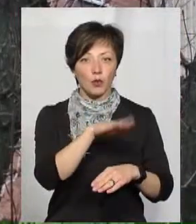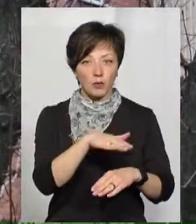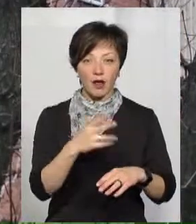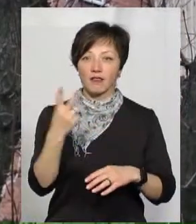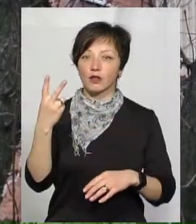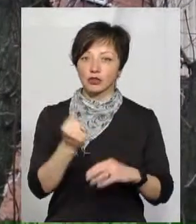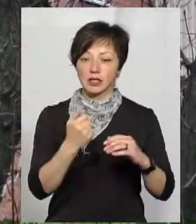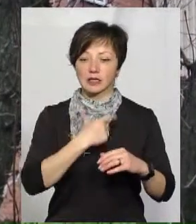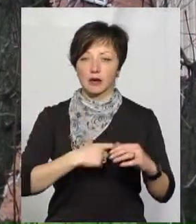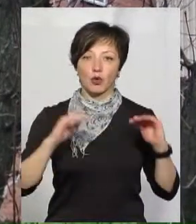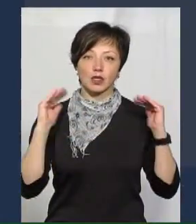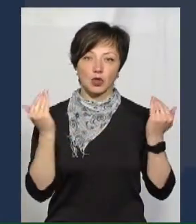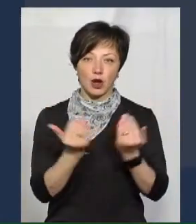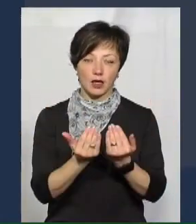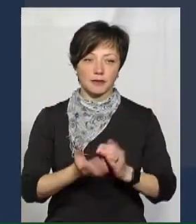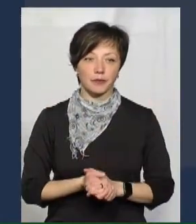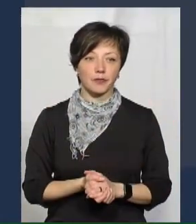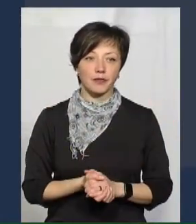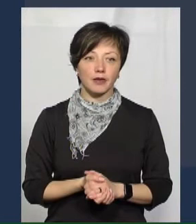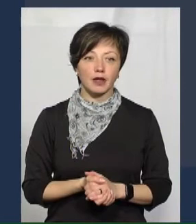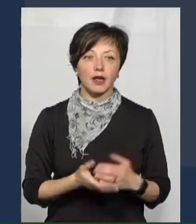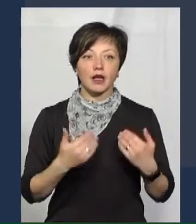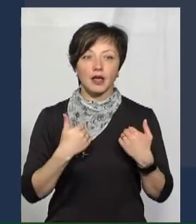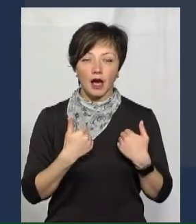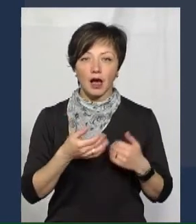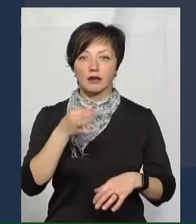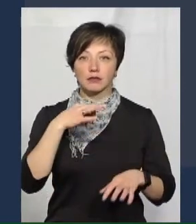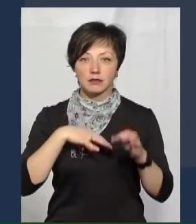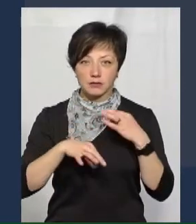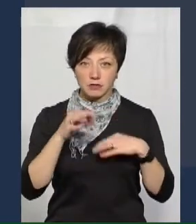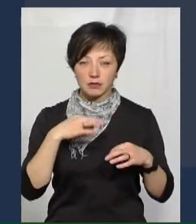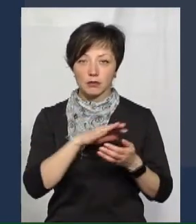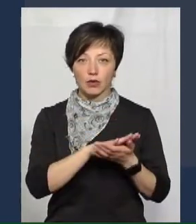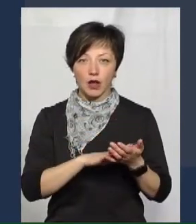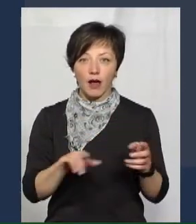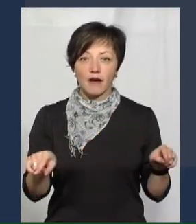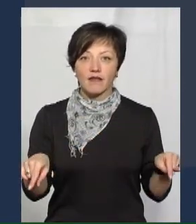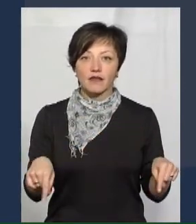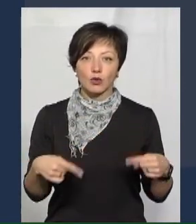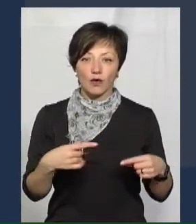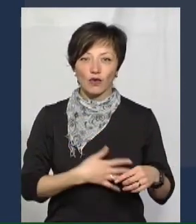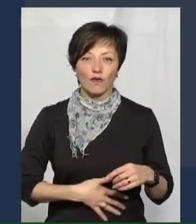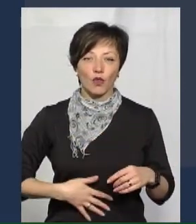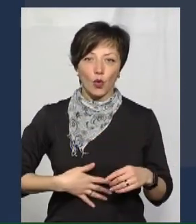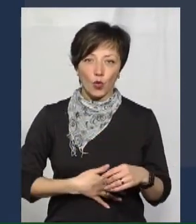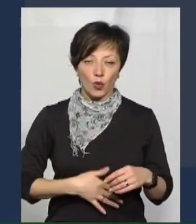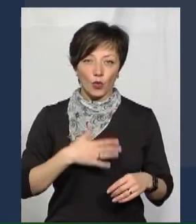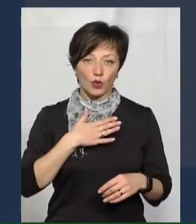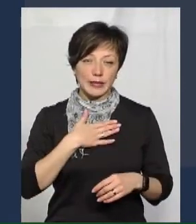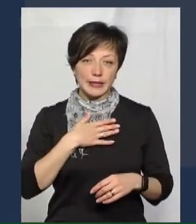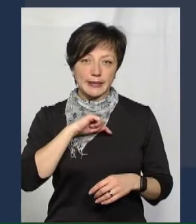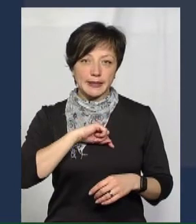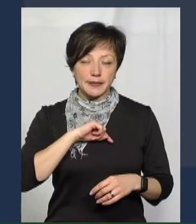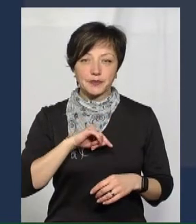двотижнавій самоізоляції. Я вживаю зараз ліки, які відновлюють флору в кишечнику,